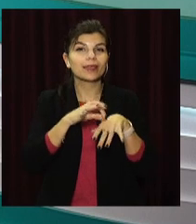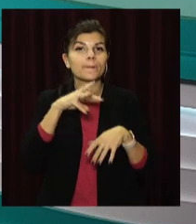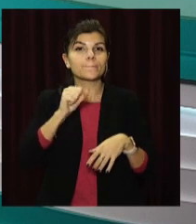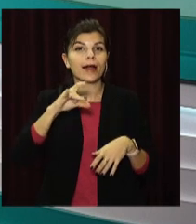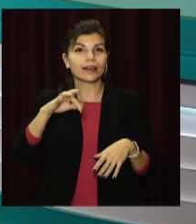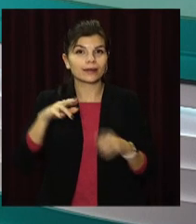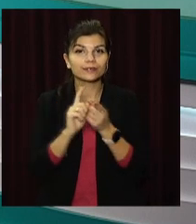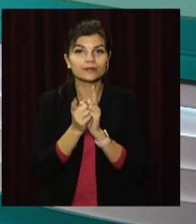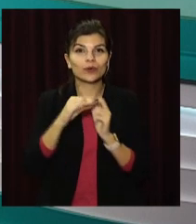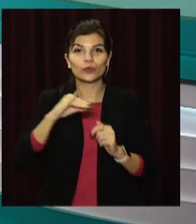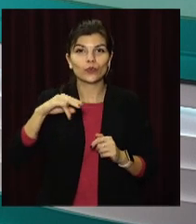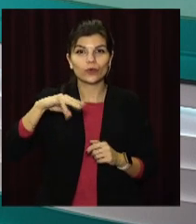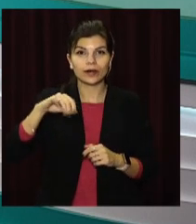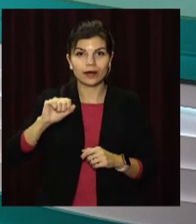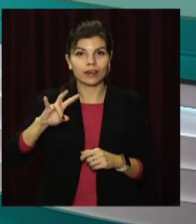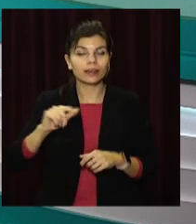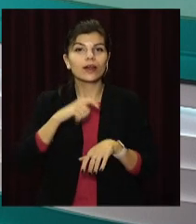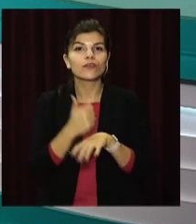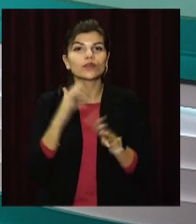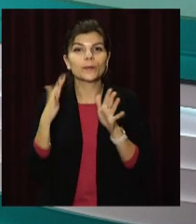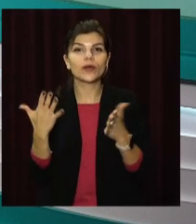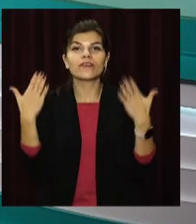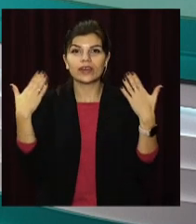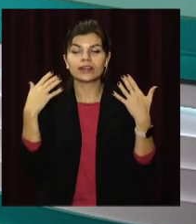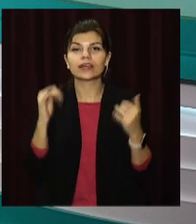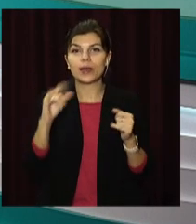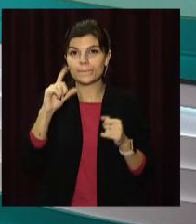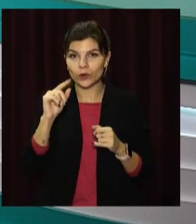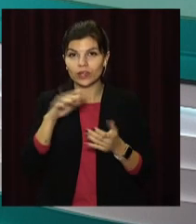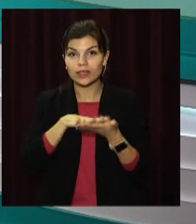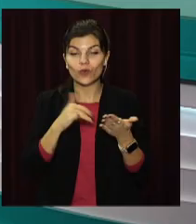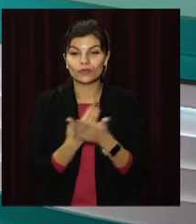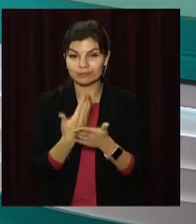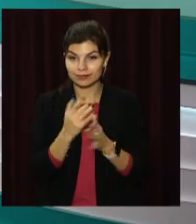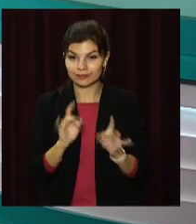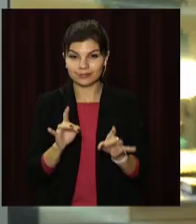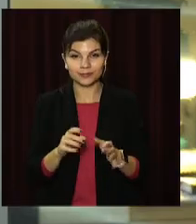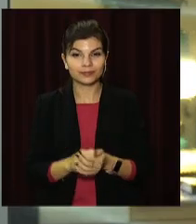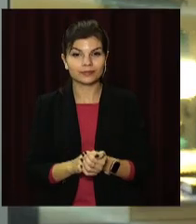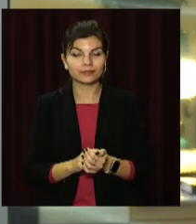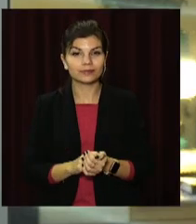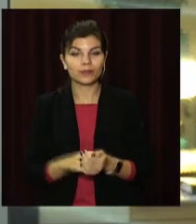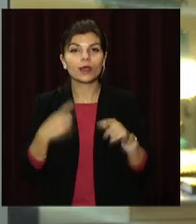сурдоперекладачка Юліана Пуговкіна. І про головні події вихідних та понеділка – далі у випуску.